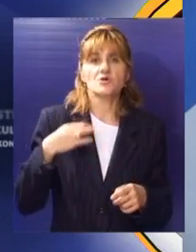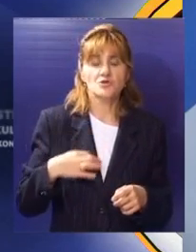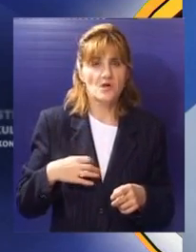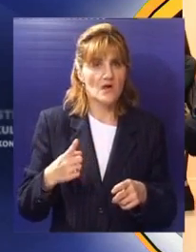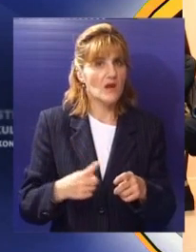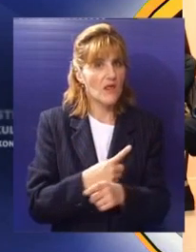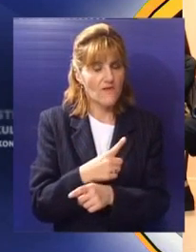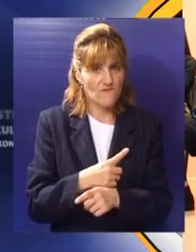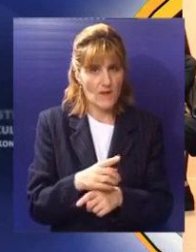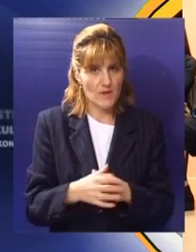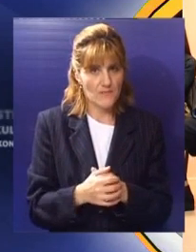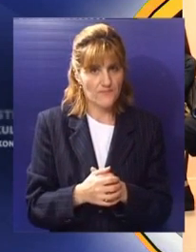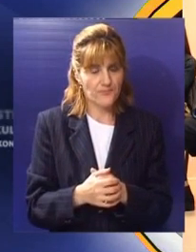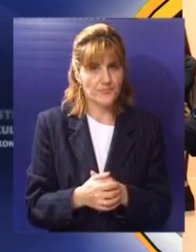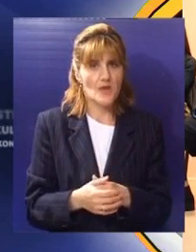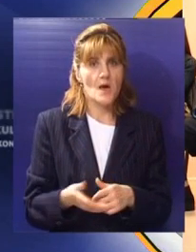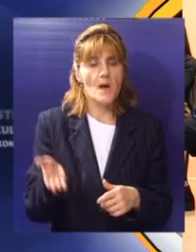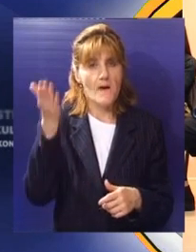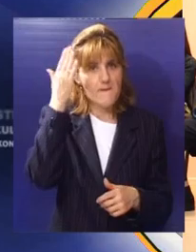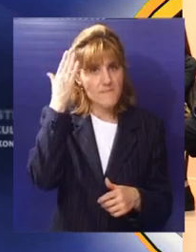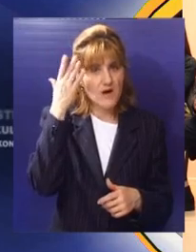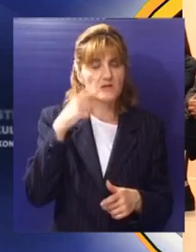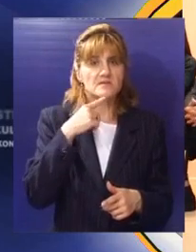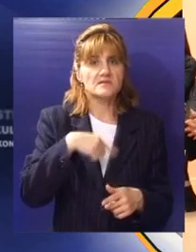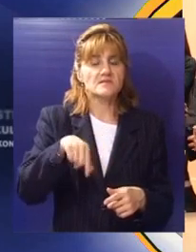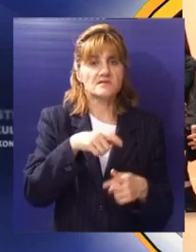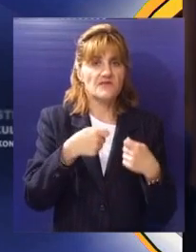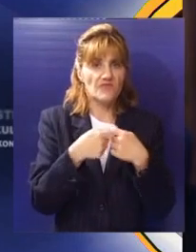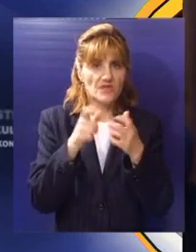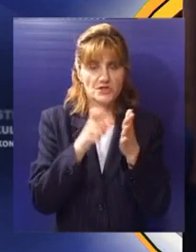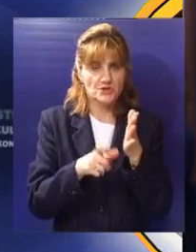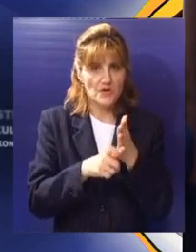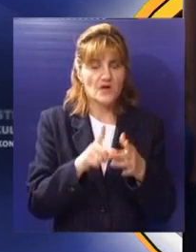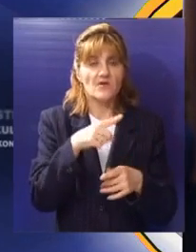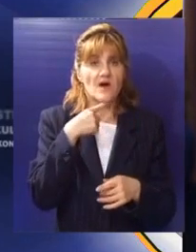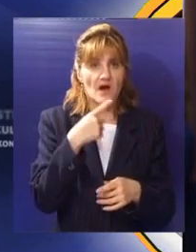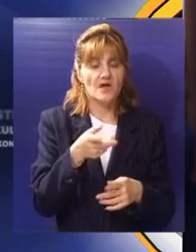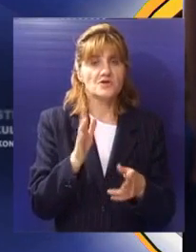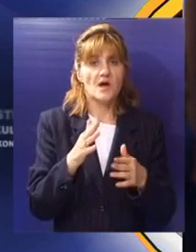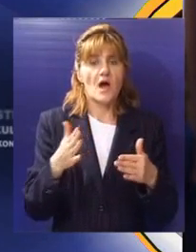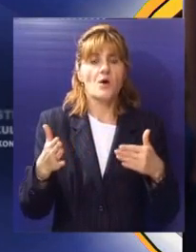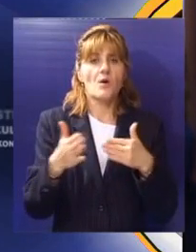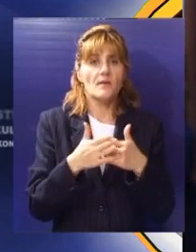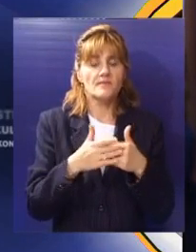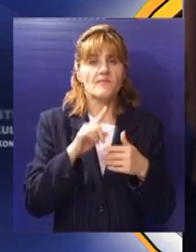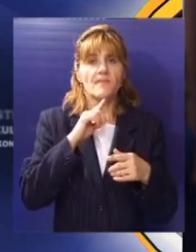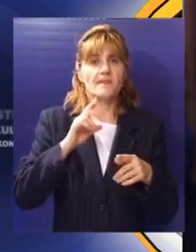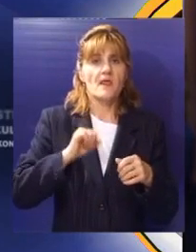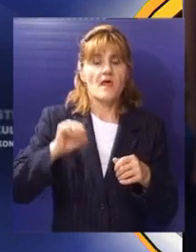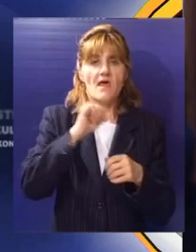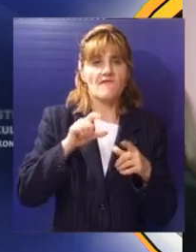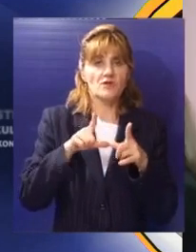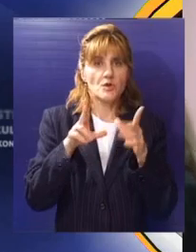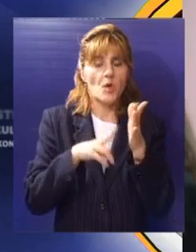svoga vremena. Autorka ističe da problemi partijske države nedostatka konsenzusa oko pitanja usmerenju države za i protiv Evropske unije